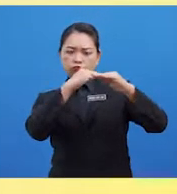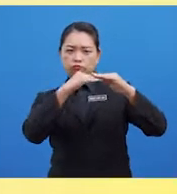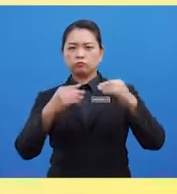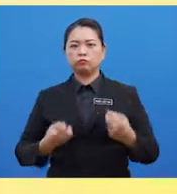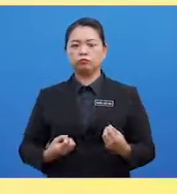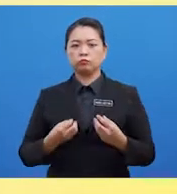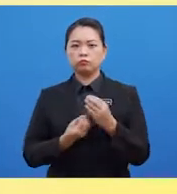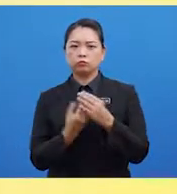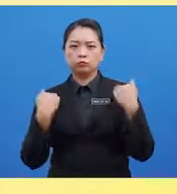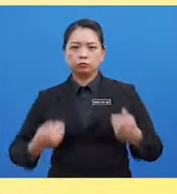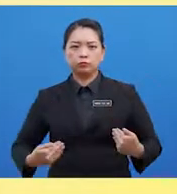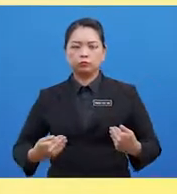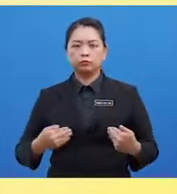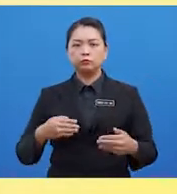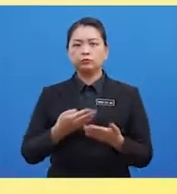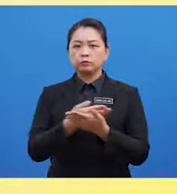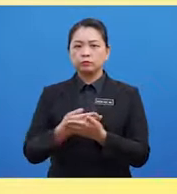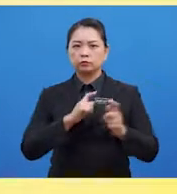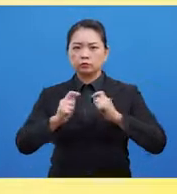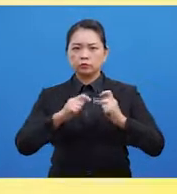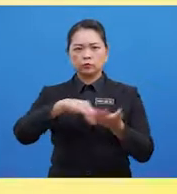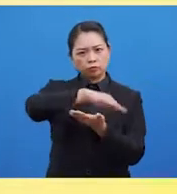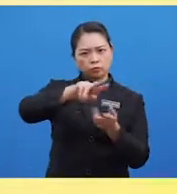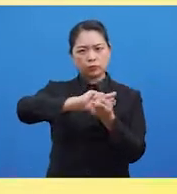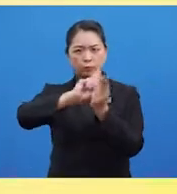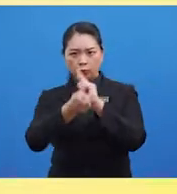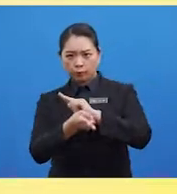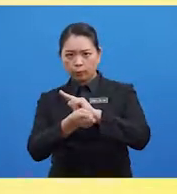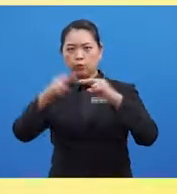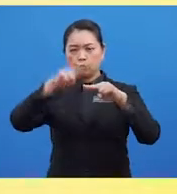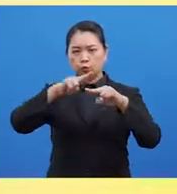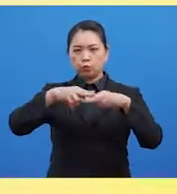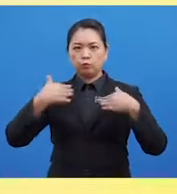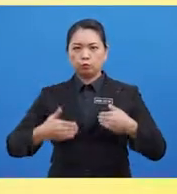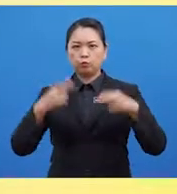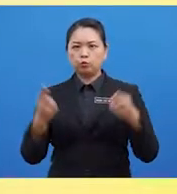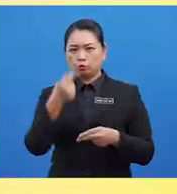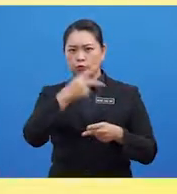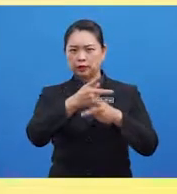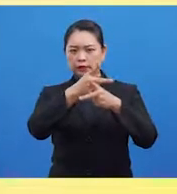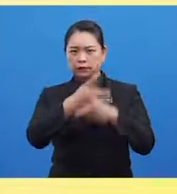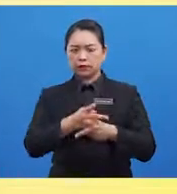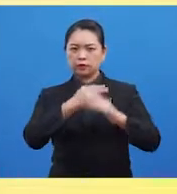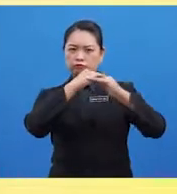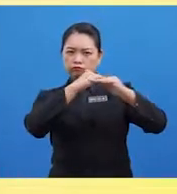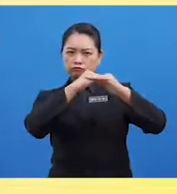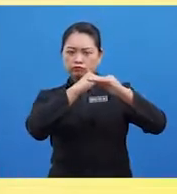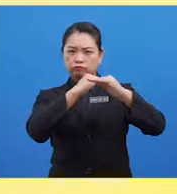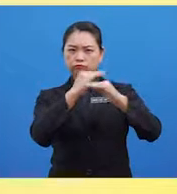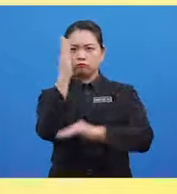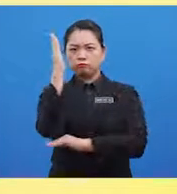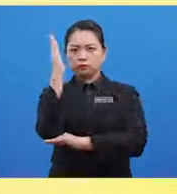Bertindak Balas Kepada Segala Perubahan Dalam Kedudukan Tubuh Dalam Usaha Untuk Mengekalkan Keseimbangan